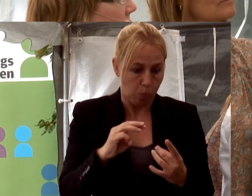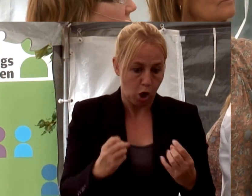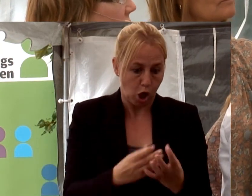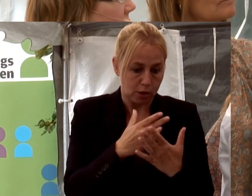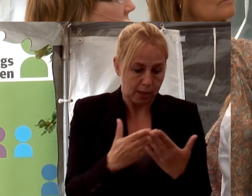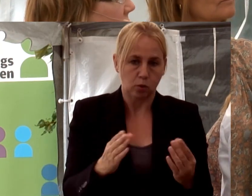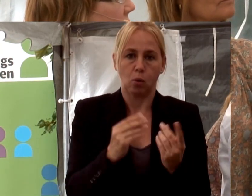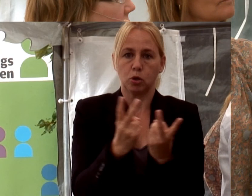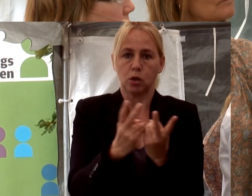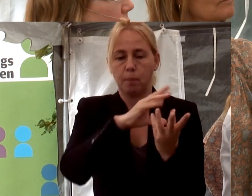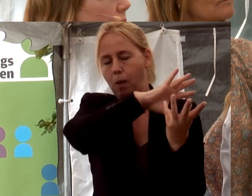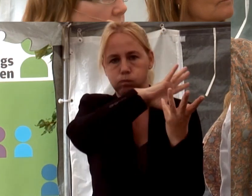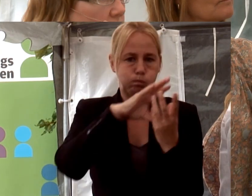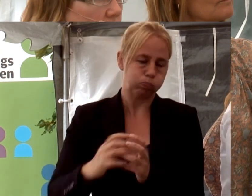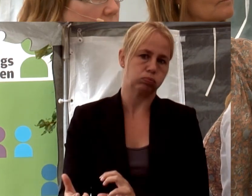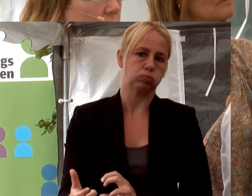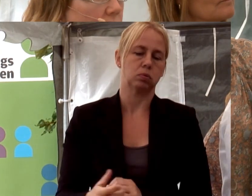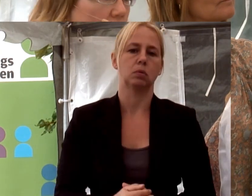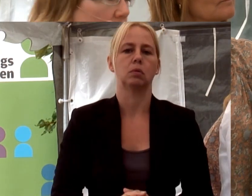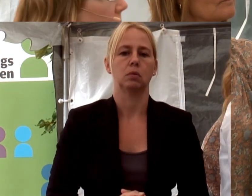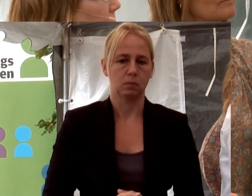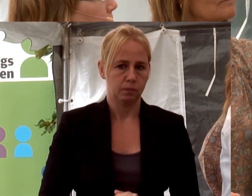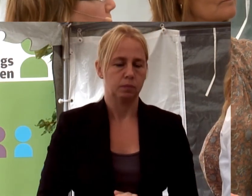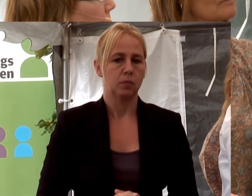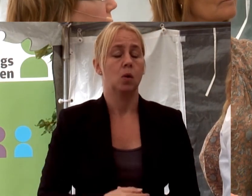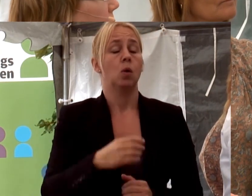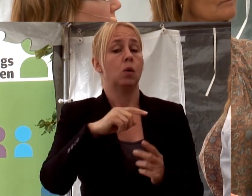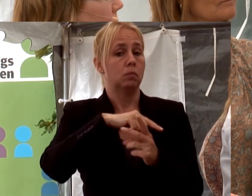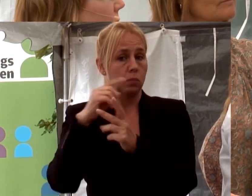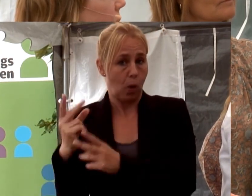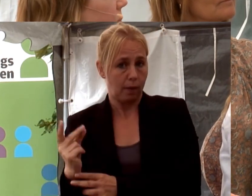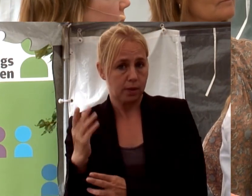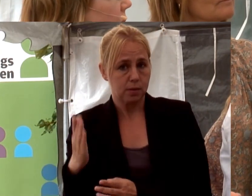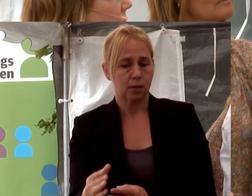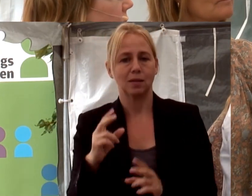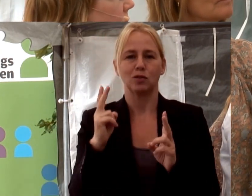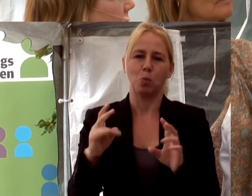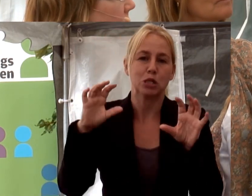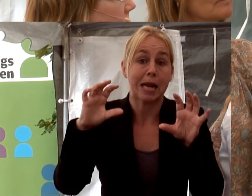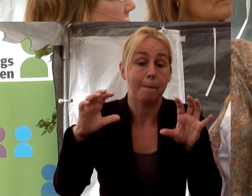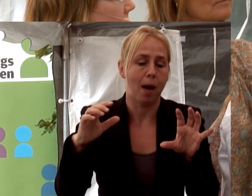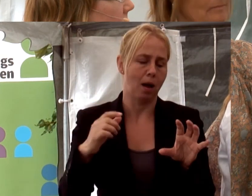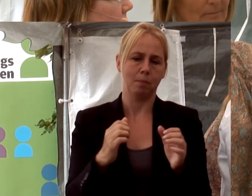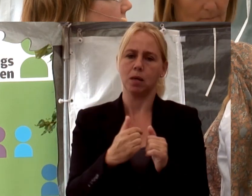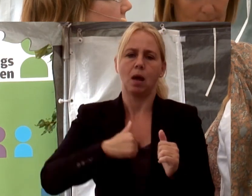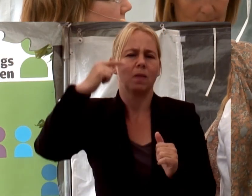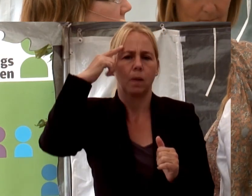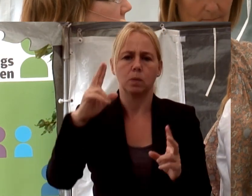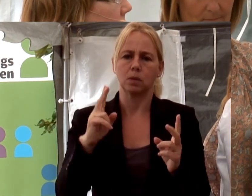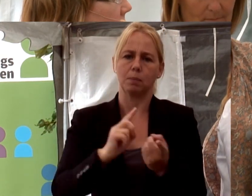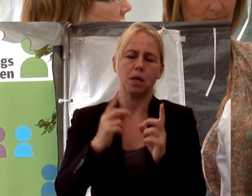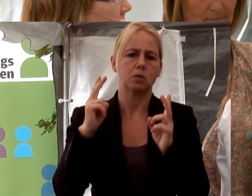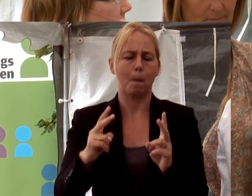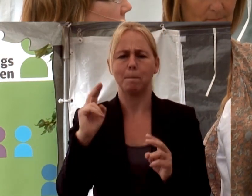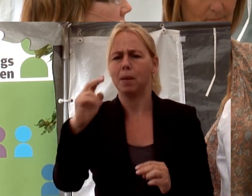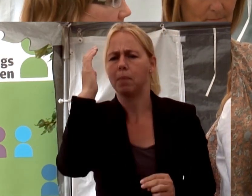alltihopa falla som ett korthus. Så att, men åt andra sidan, det är precis som att skrämmas. Jag tror inte att detta kommer att bli